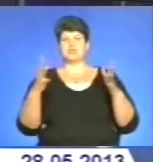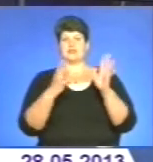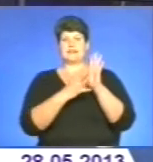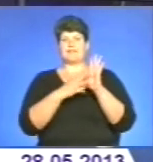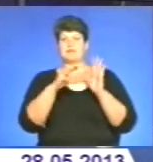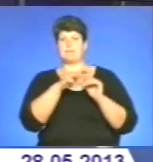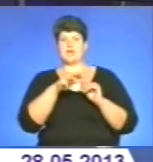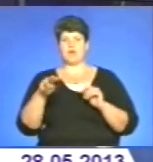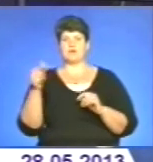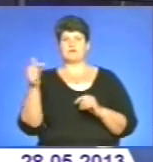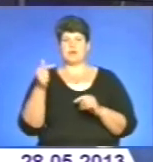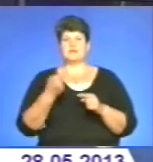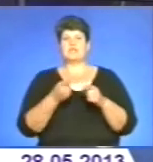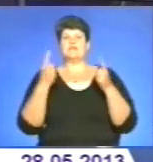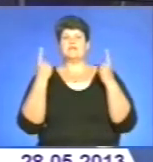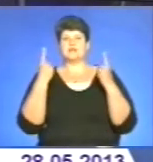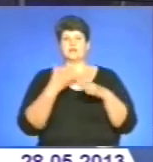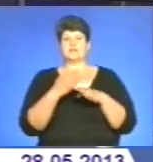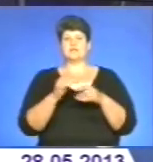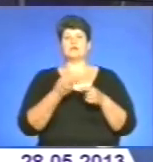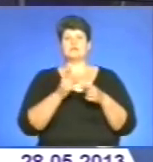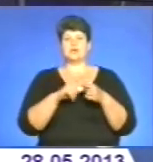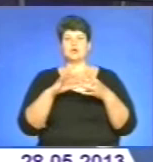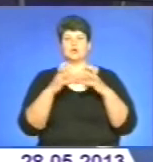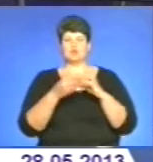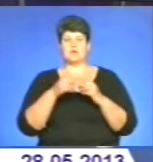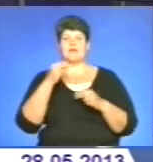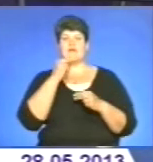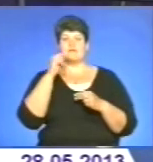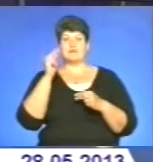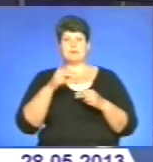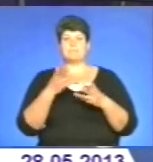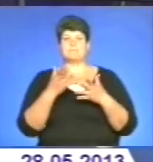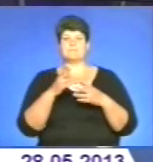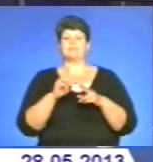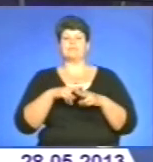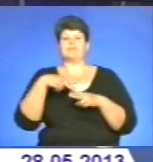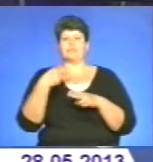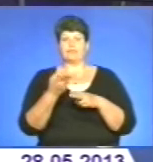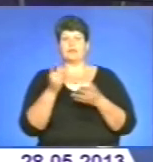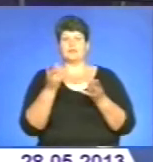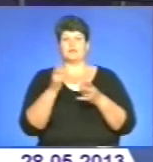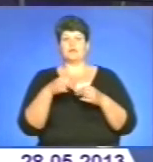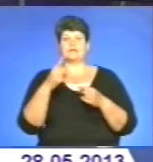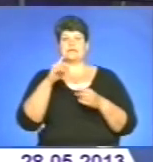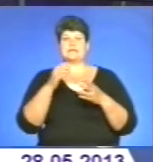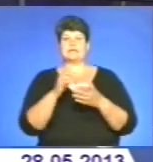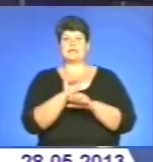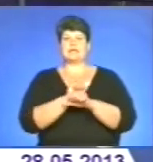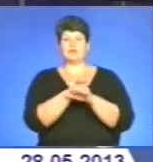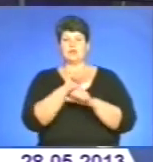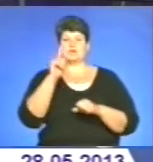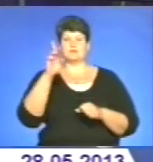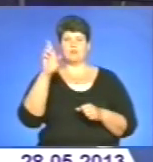гривень. І ваговому частку цієї суми винні працівникам Тернопільського аеропорту та санаторію «Збруч». Голова обласної державної